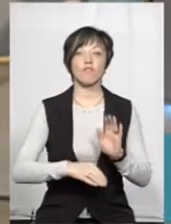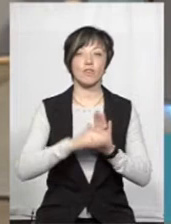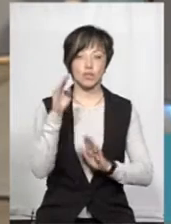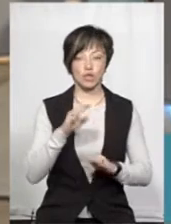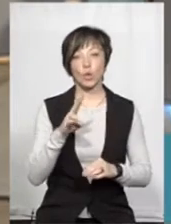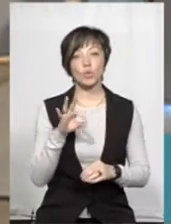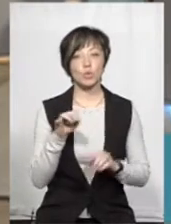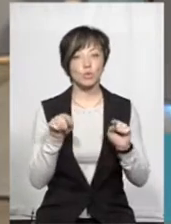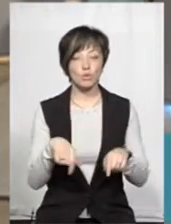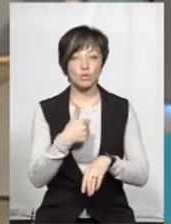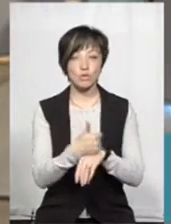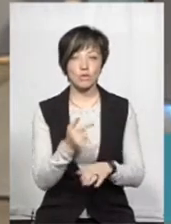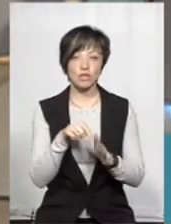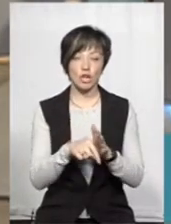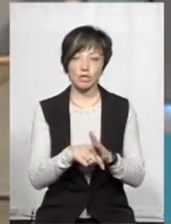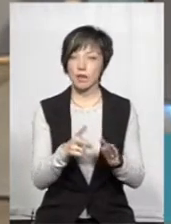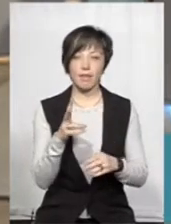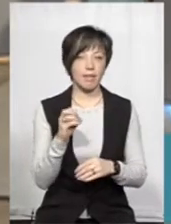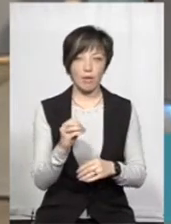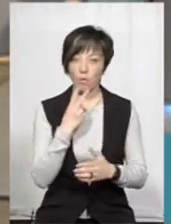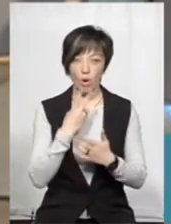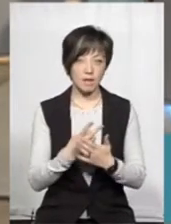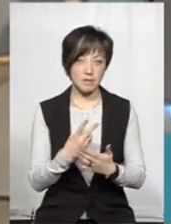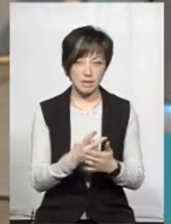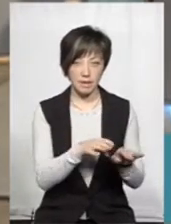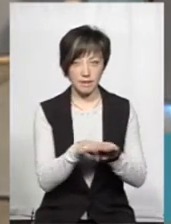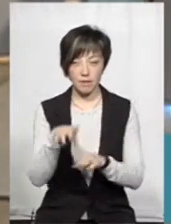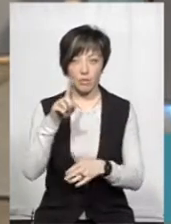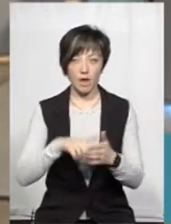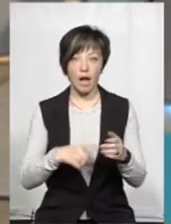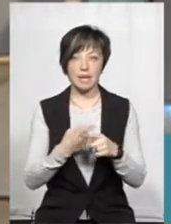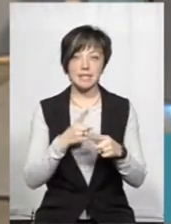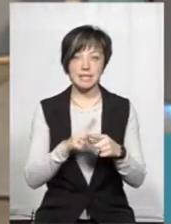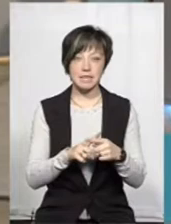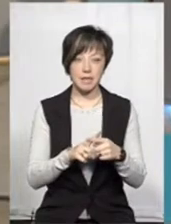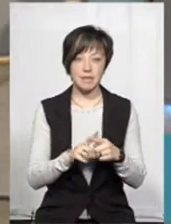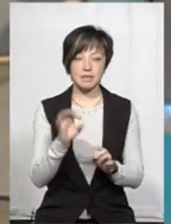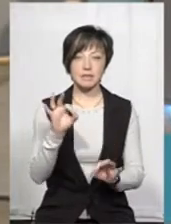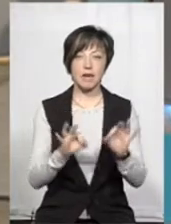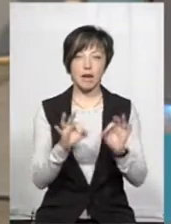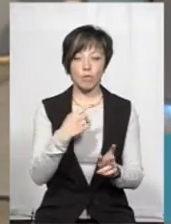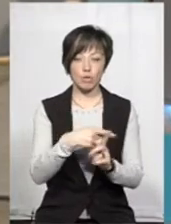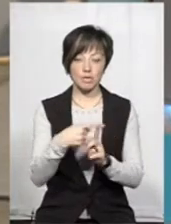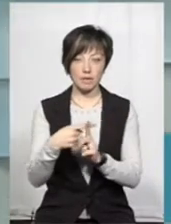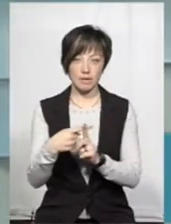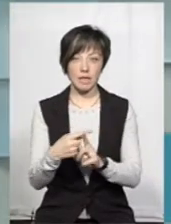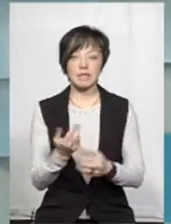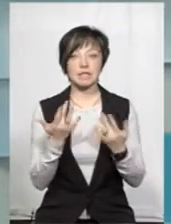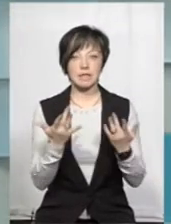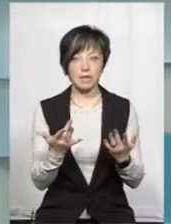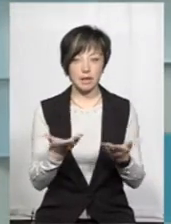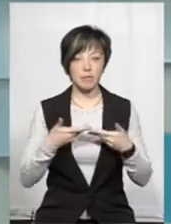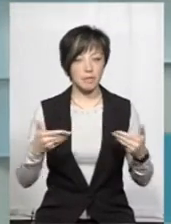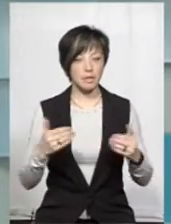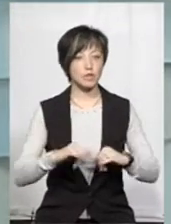вищий. Але тут основну роль грає не показник рівня довіри, а оце саме сальдо позитивне. Тобто, наскільки